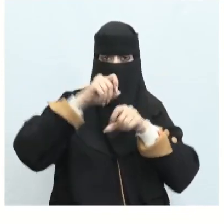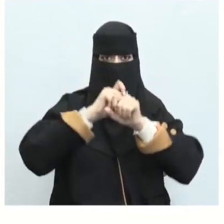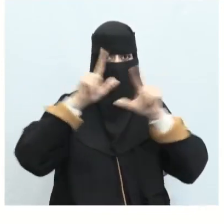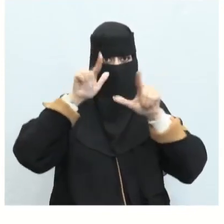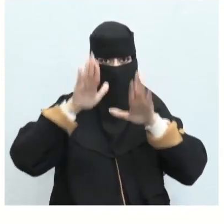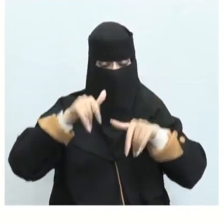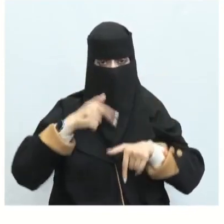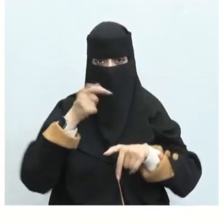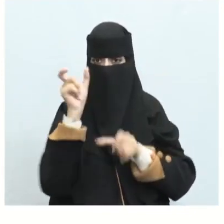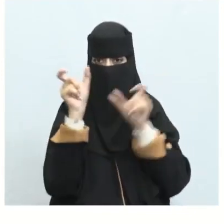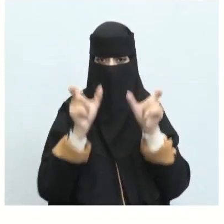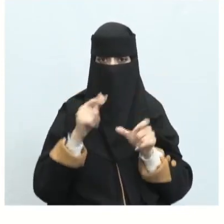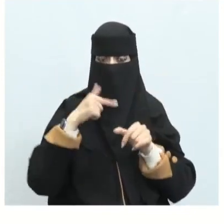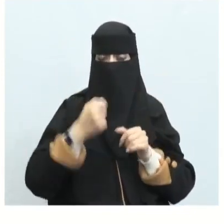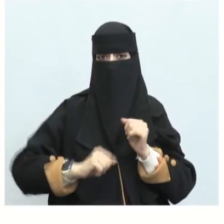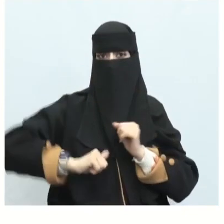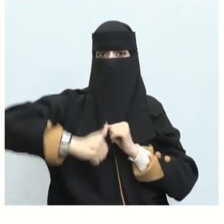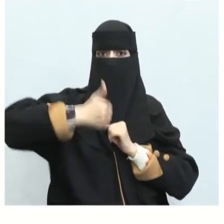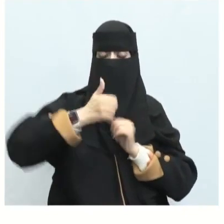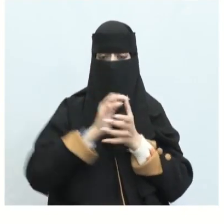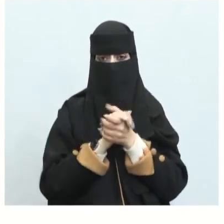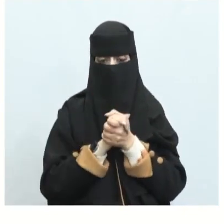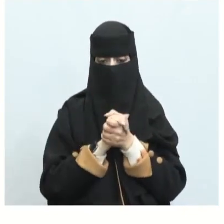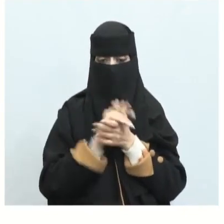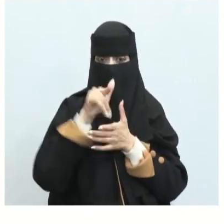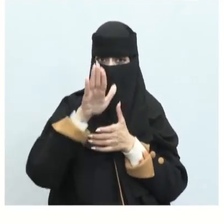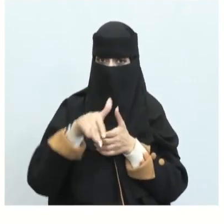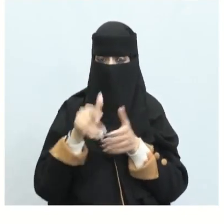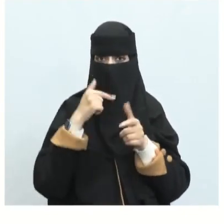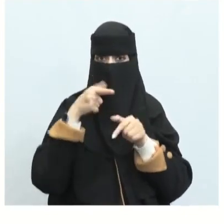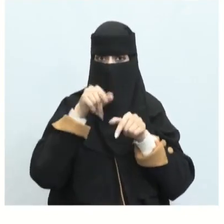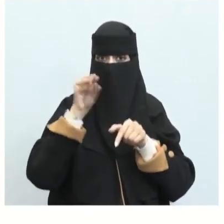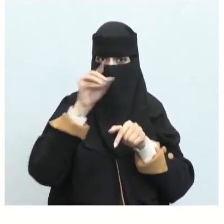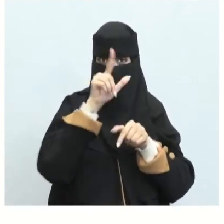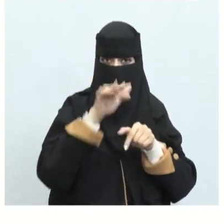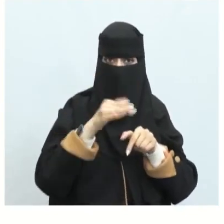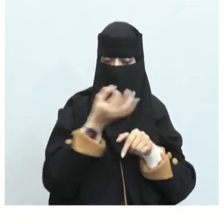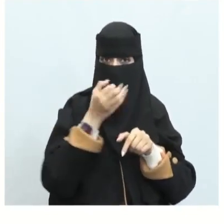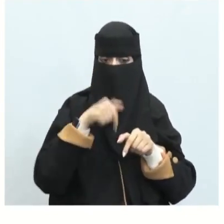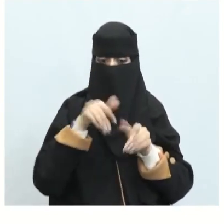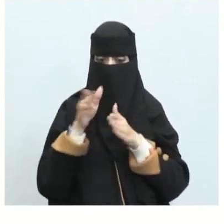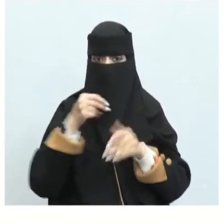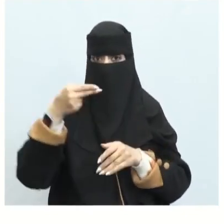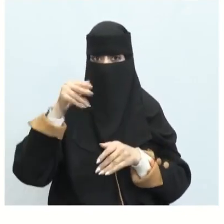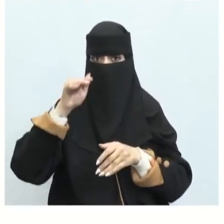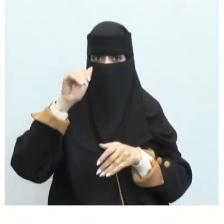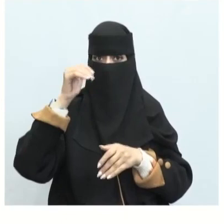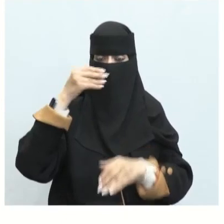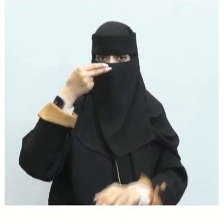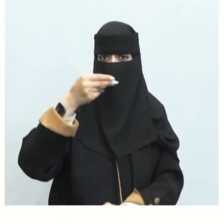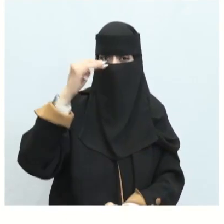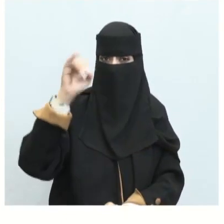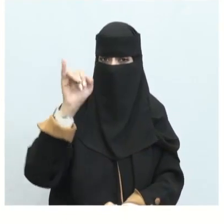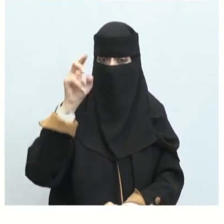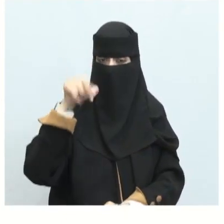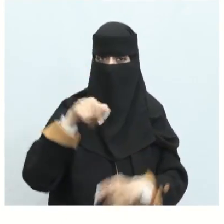فيها ألفاظهم فخمة أيضا هل في ألفاظ الجاهليين عجمة أو لكنة